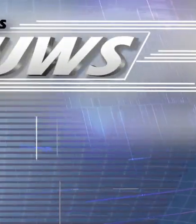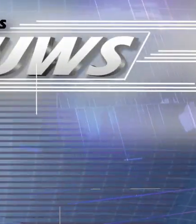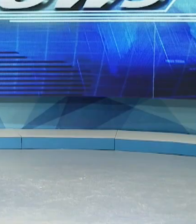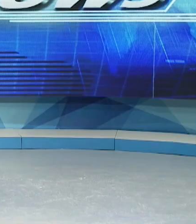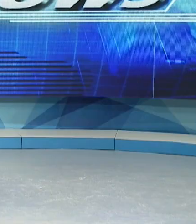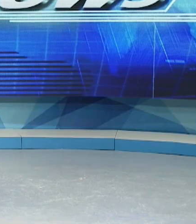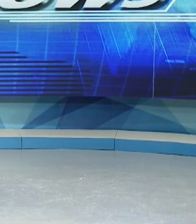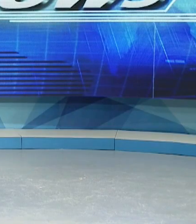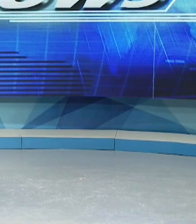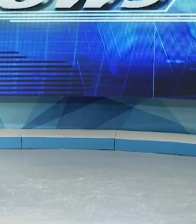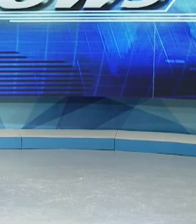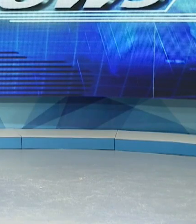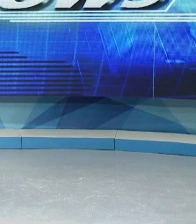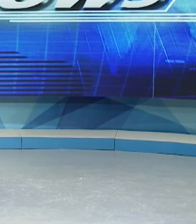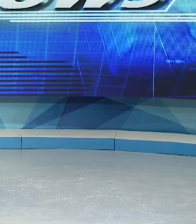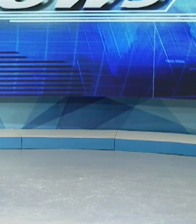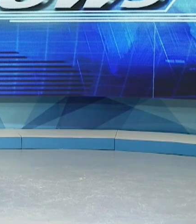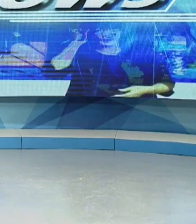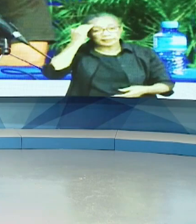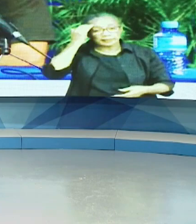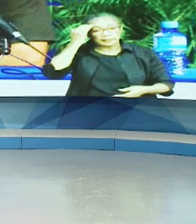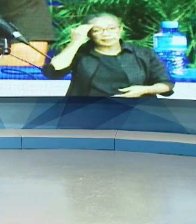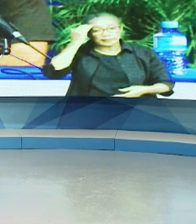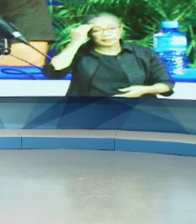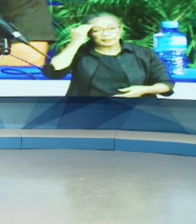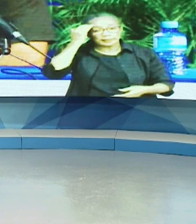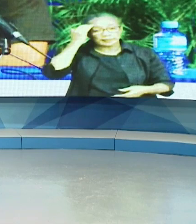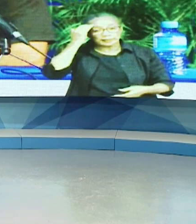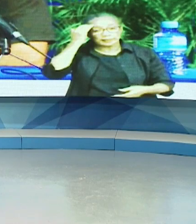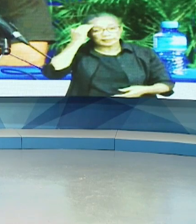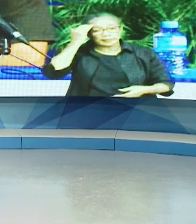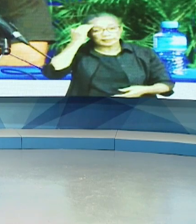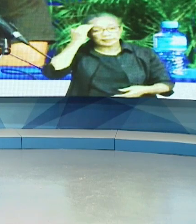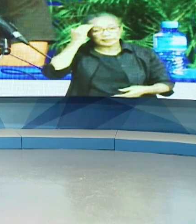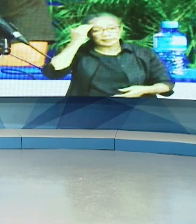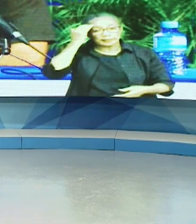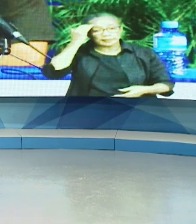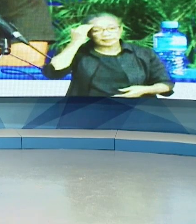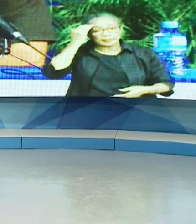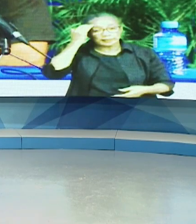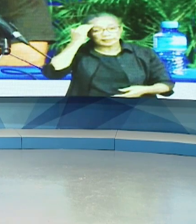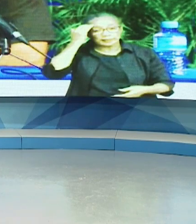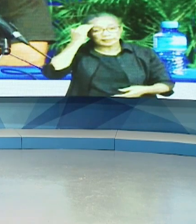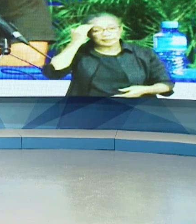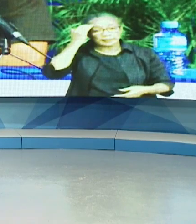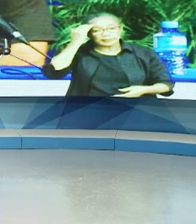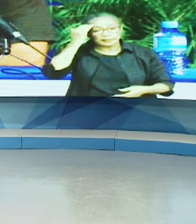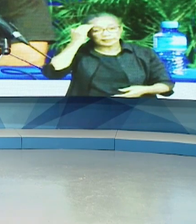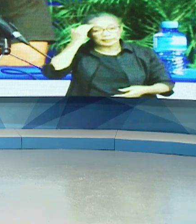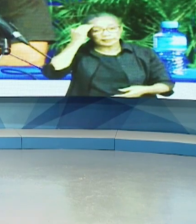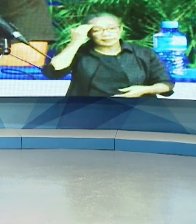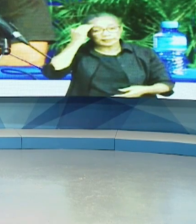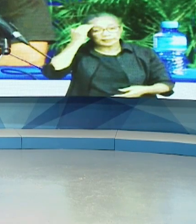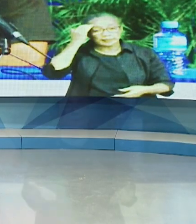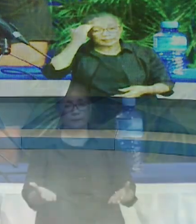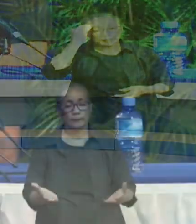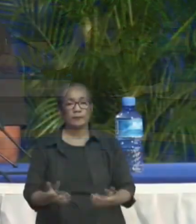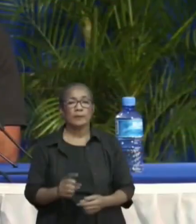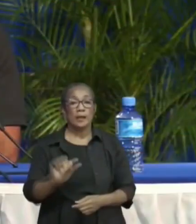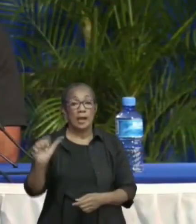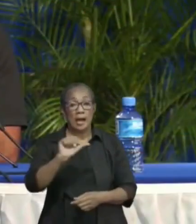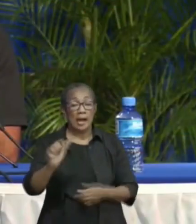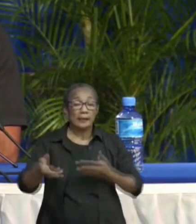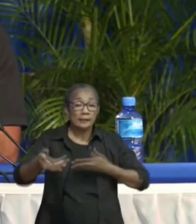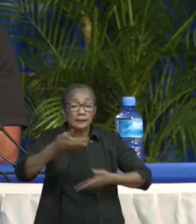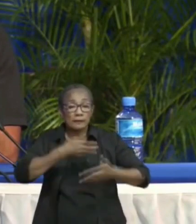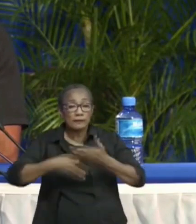De particuliere lijnbussen zullen maandag nog niet rijden. De bustransportsector, de ministeries van OVT,